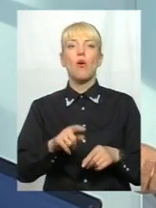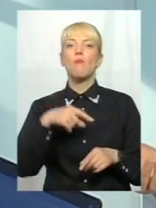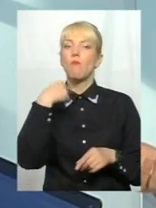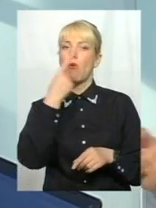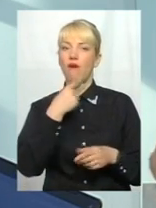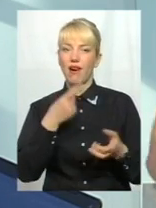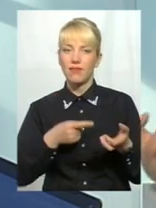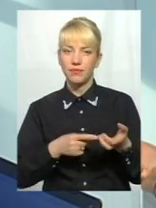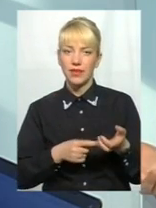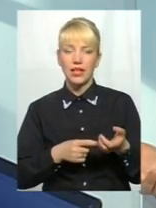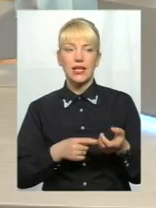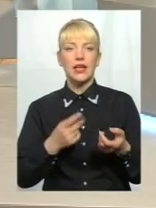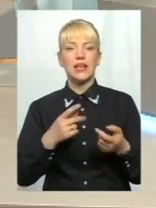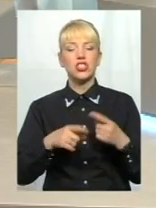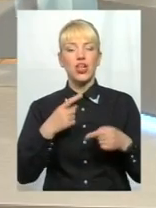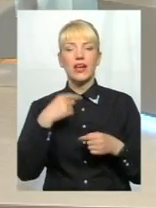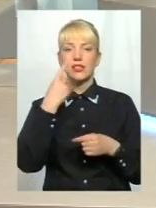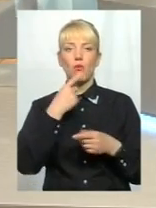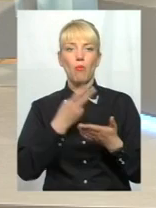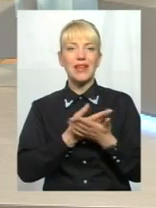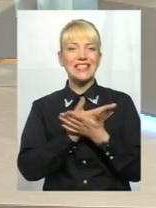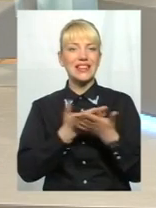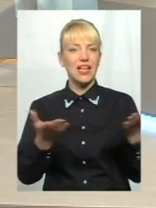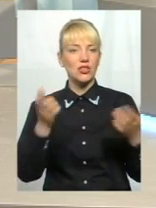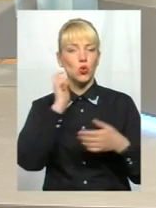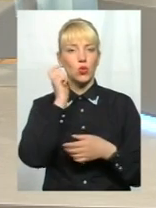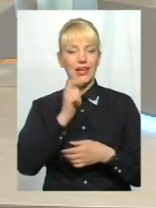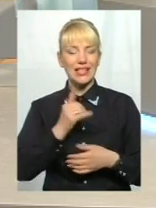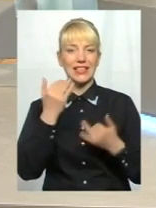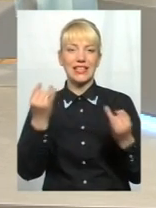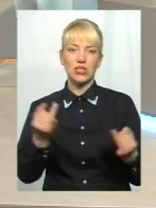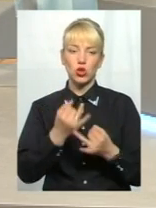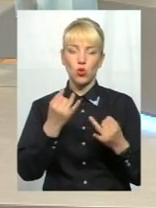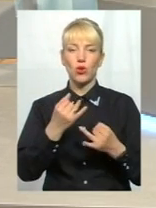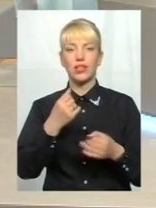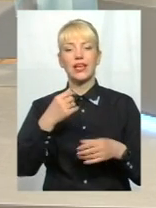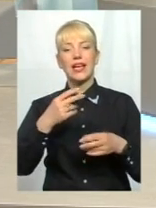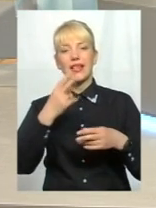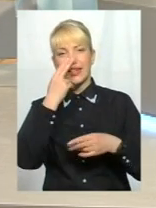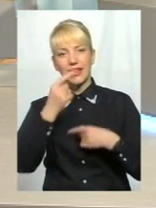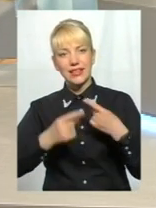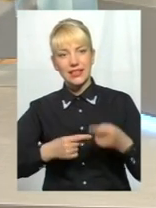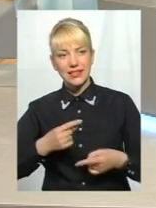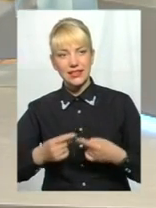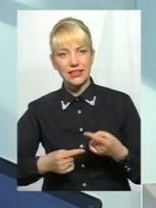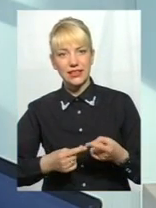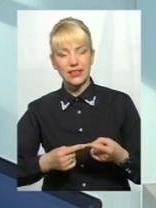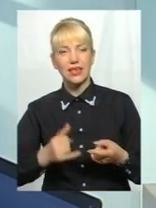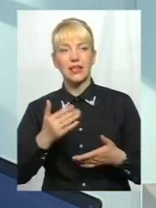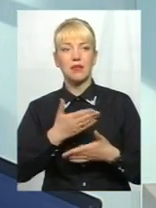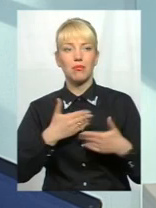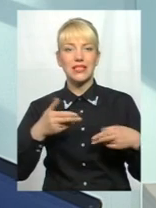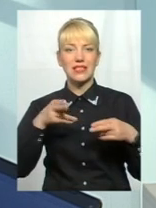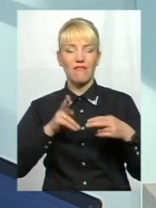через популярну мову презентація України, історії, культури, її мови, її традиції. І от ми